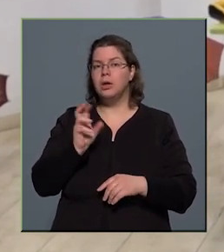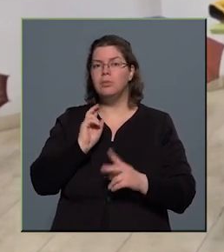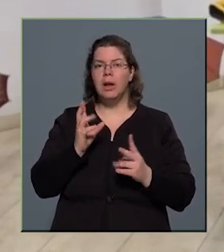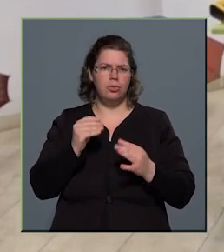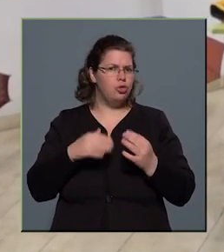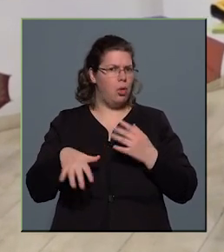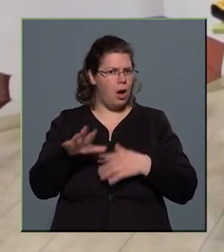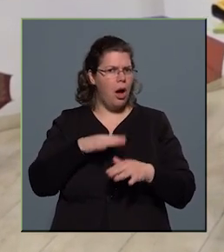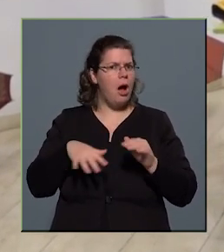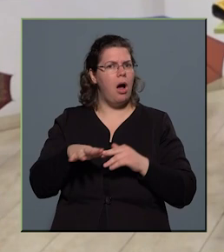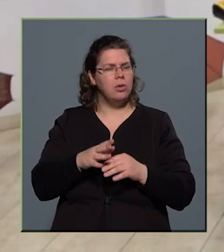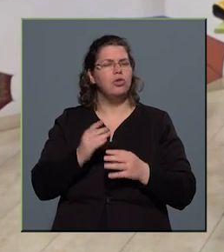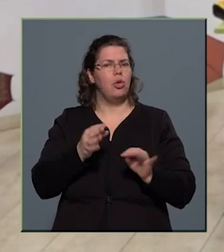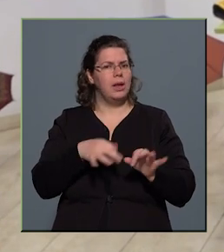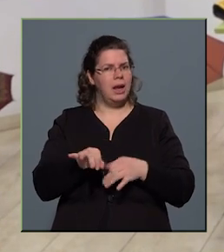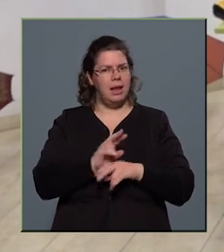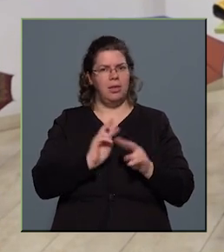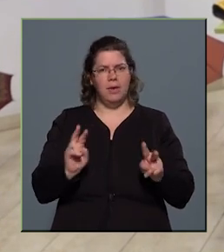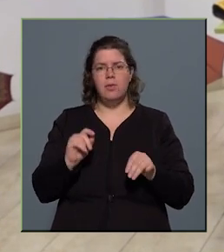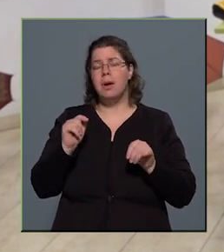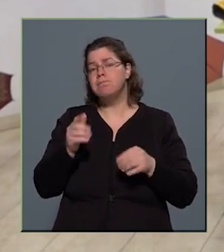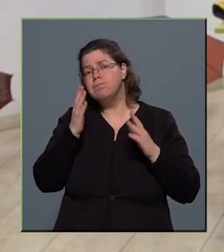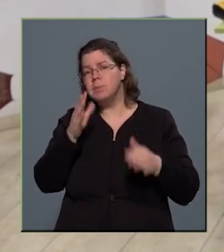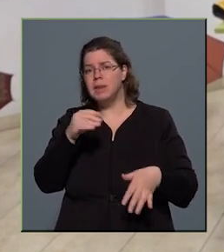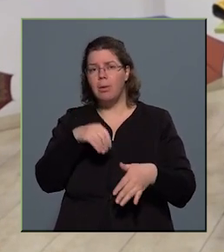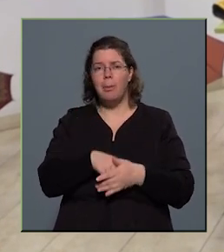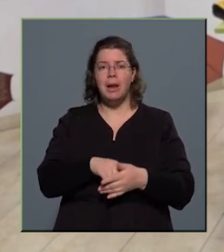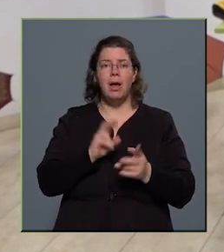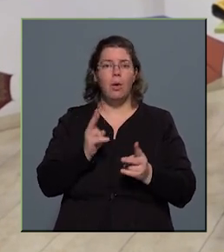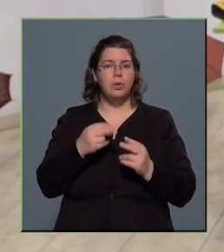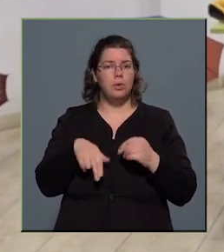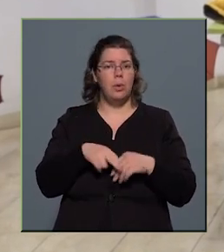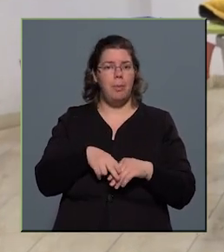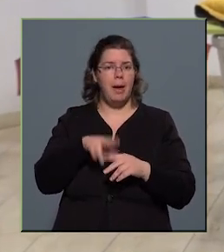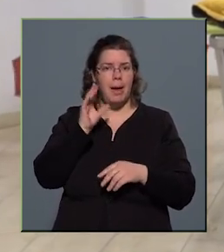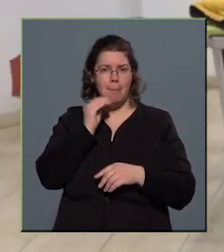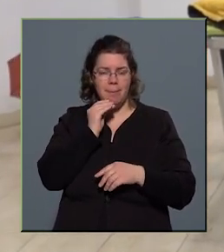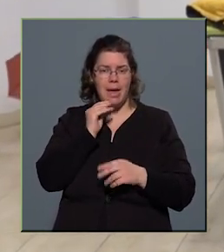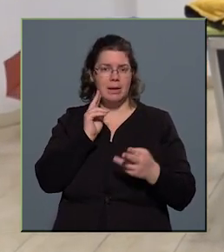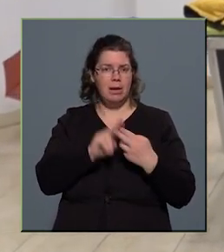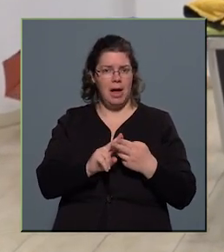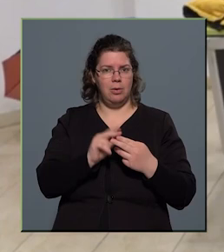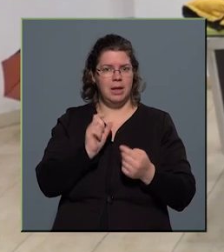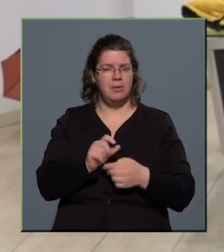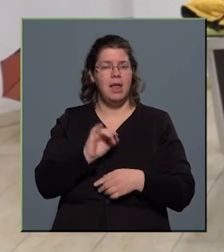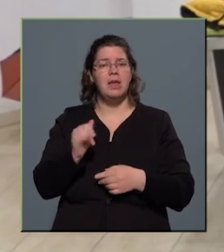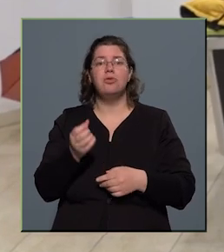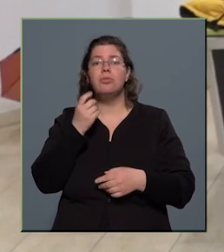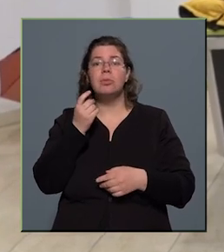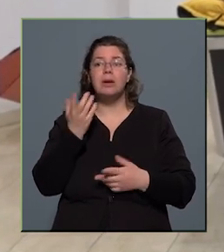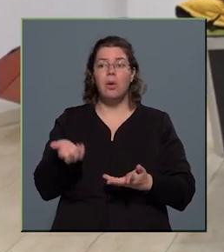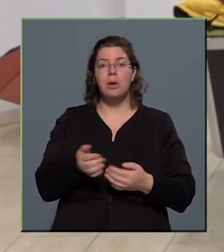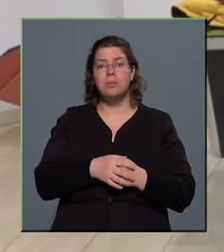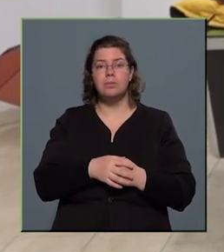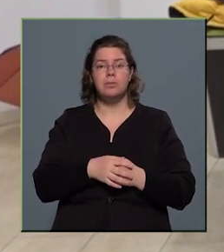megfordul, mert nagyon sok rendezvény van, tehát bízom benne, hogy több ember találkozik vele. És hogy mikor, hát